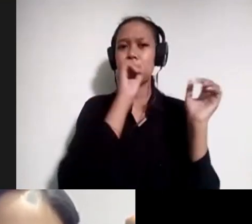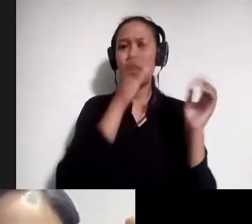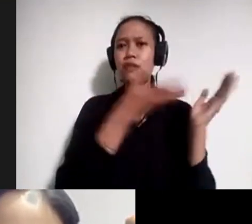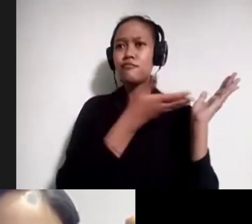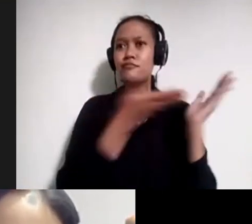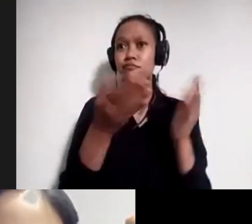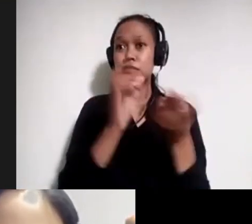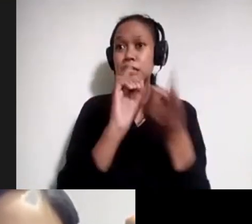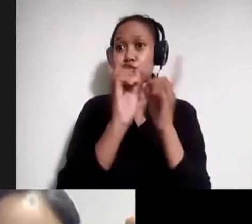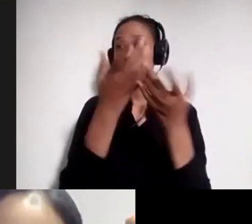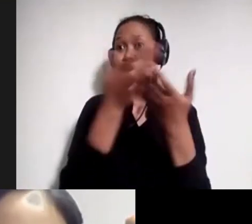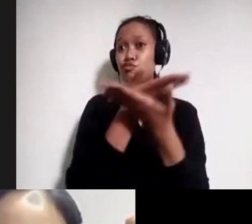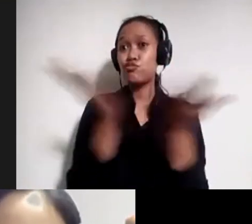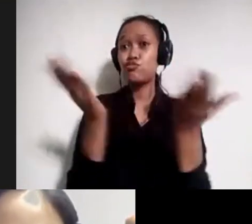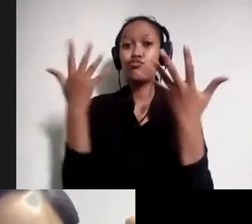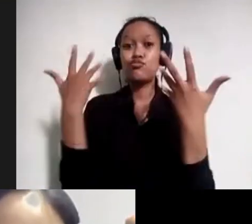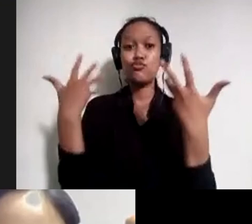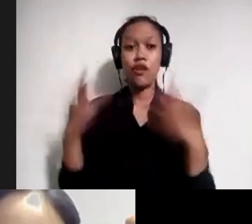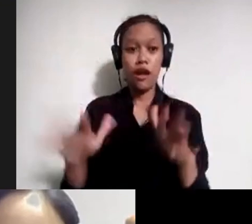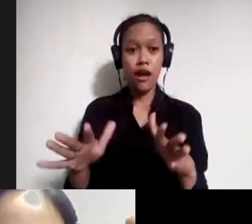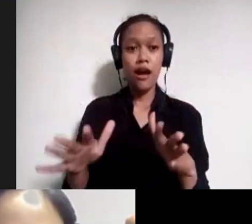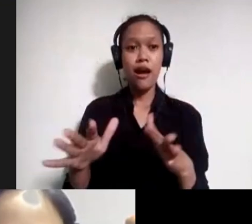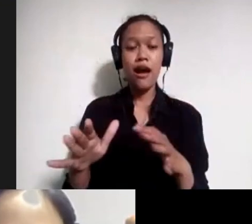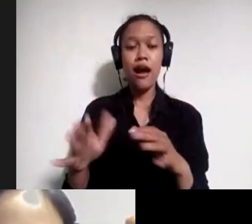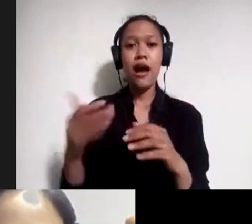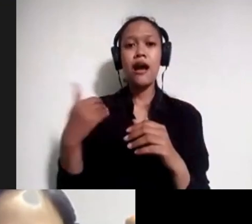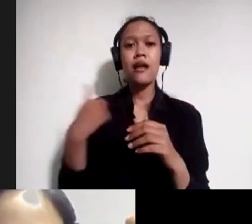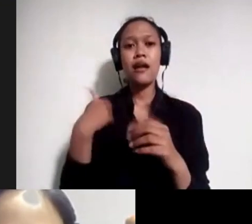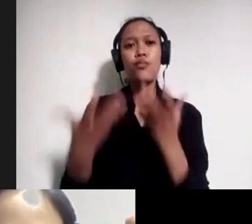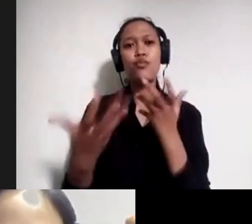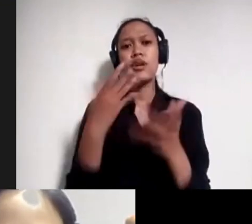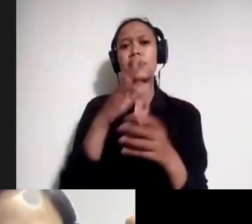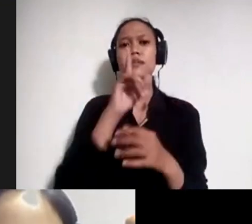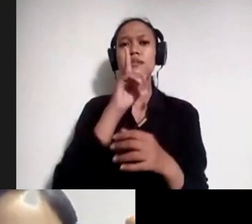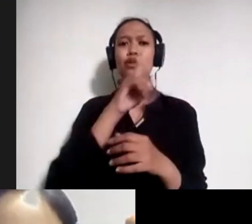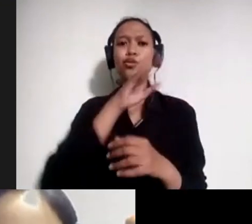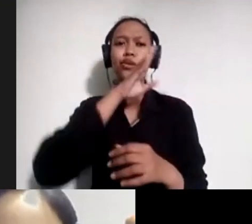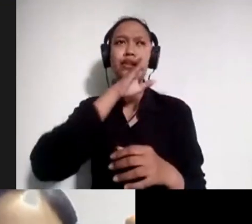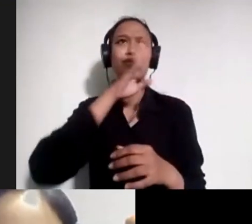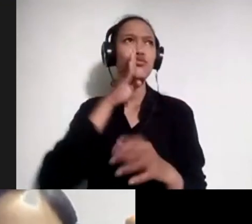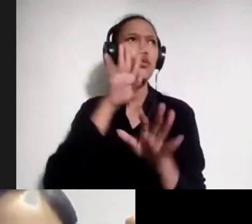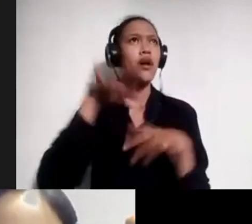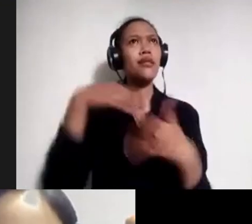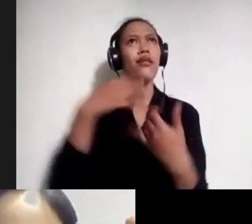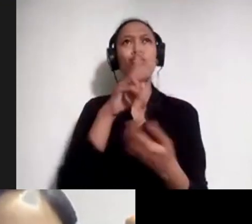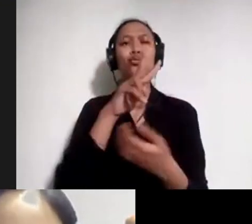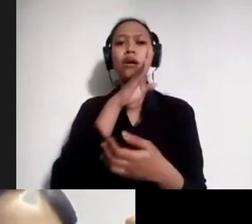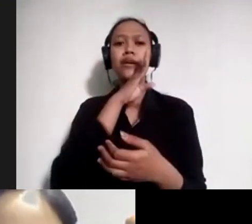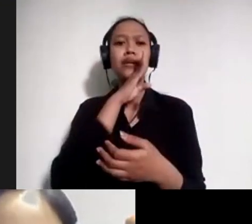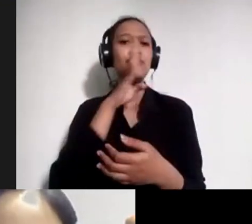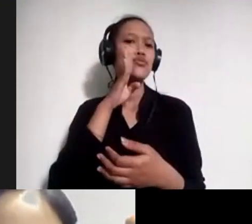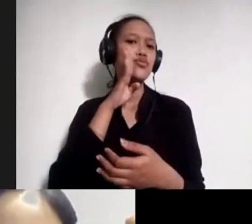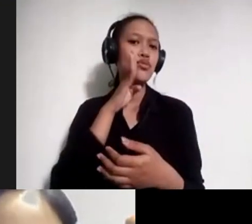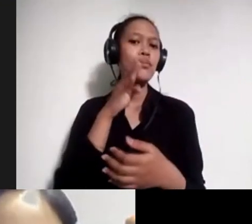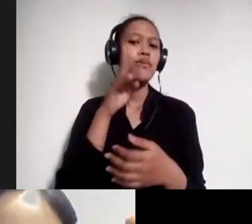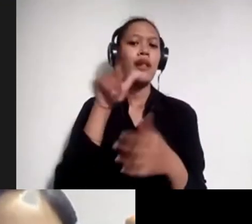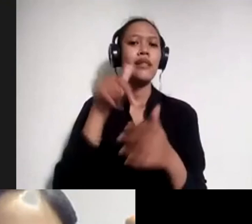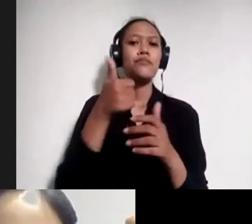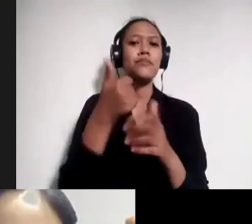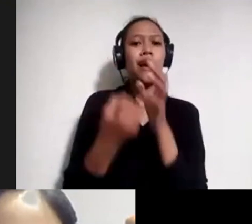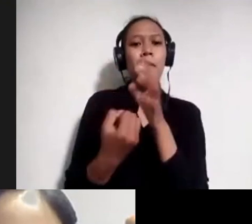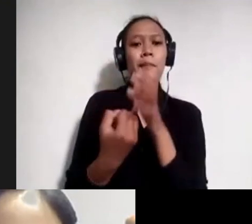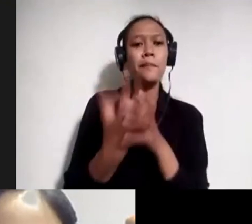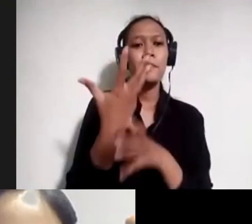dengan teman-teman kontributor, melihat ada satu isu atau dua isu yang mungkin bisa dikembangkan menjadi